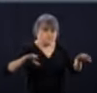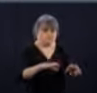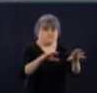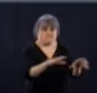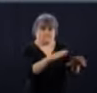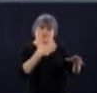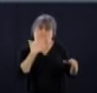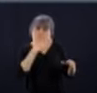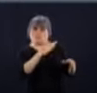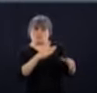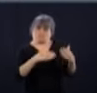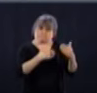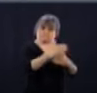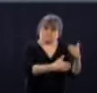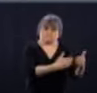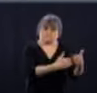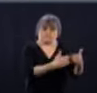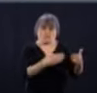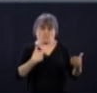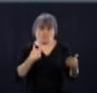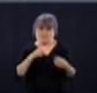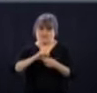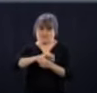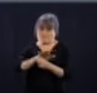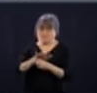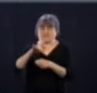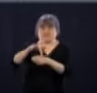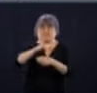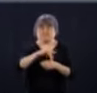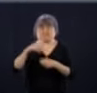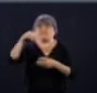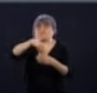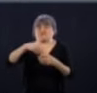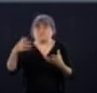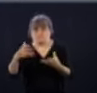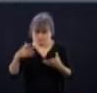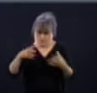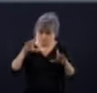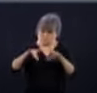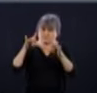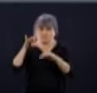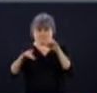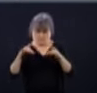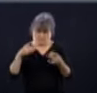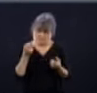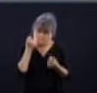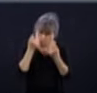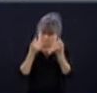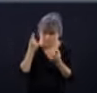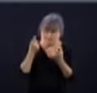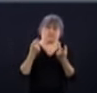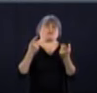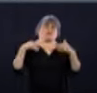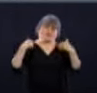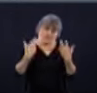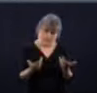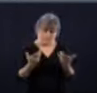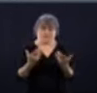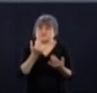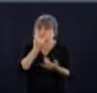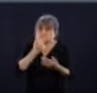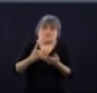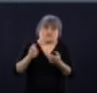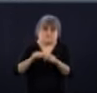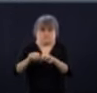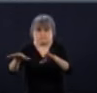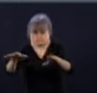Mais aussi, on ajoute du personnel. Et on améliore l'organisation de notre travail. Alors, on veut poursuivre les services.